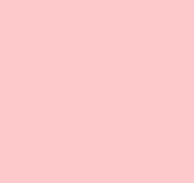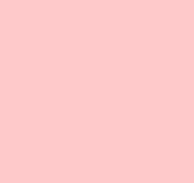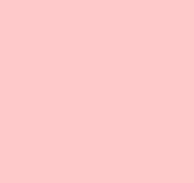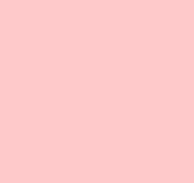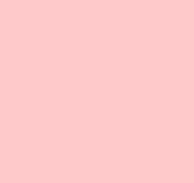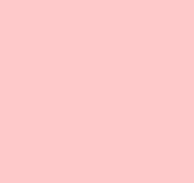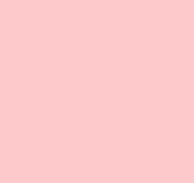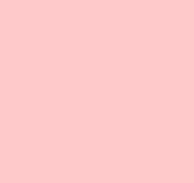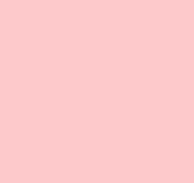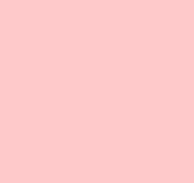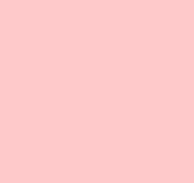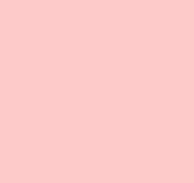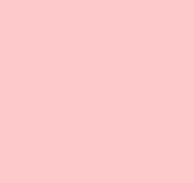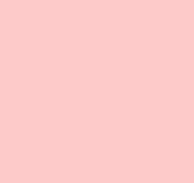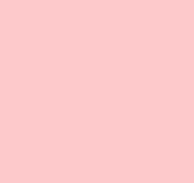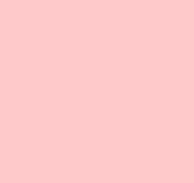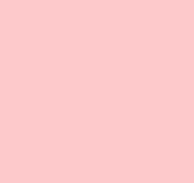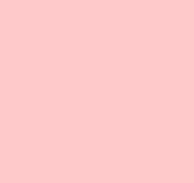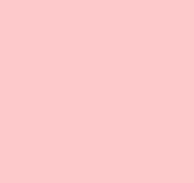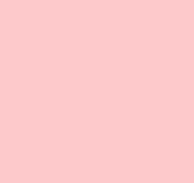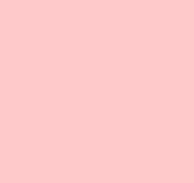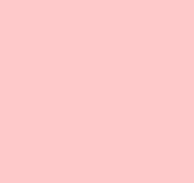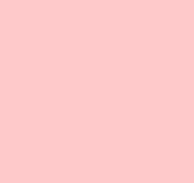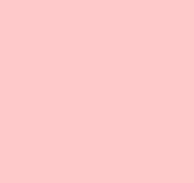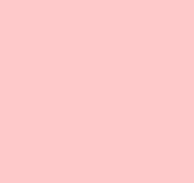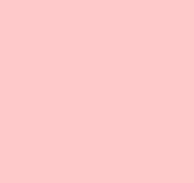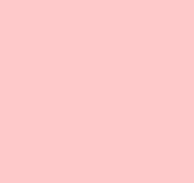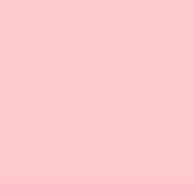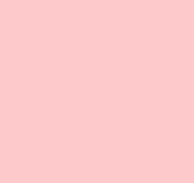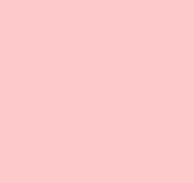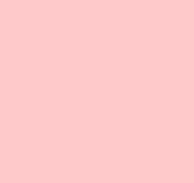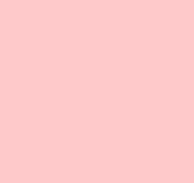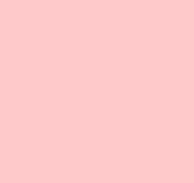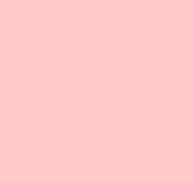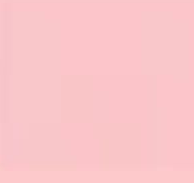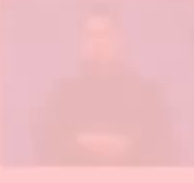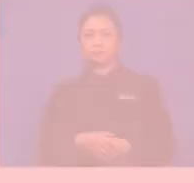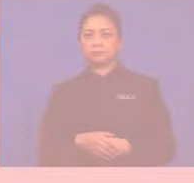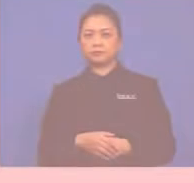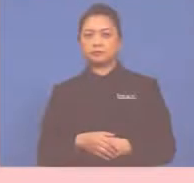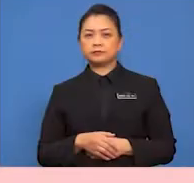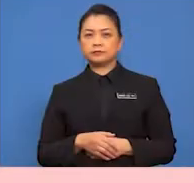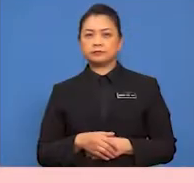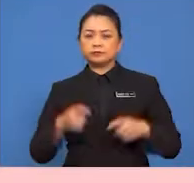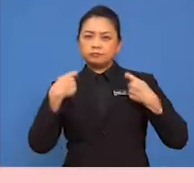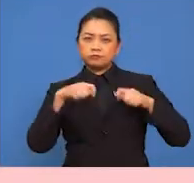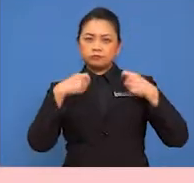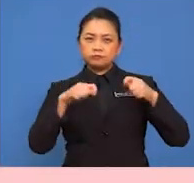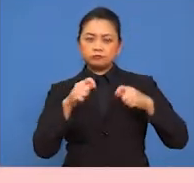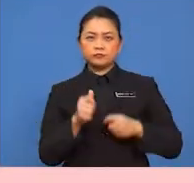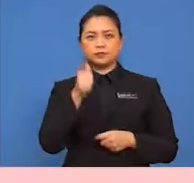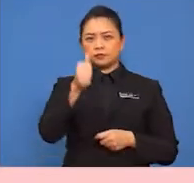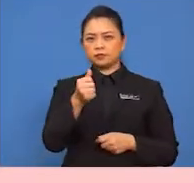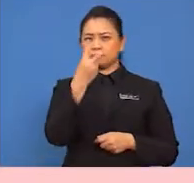5 negatif 2, 4 darap 3, 1 Cuba anda